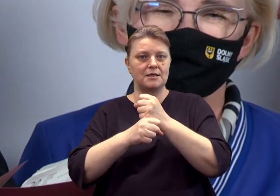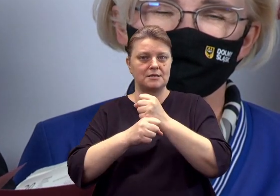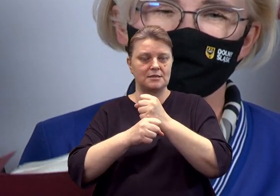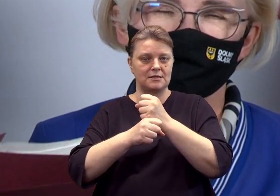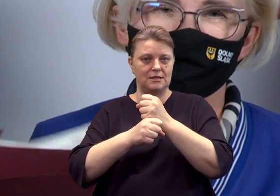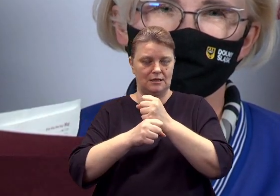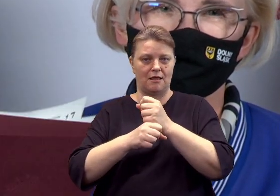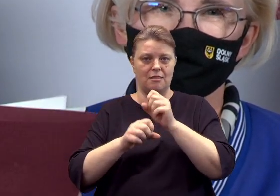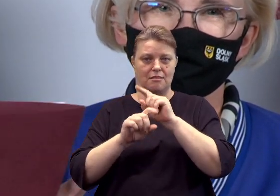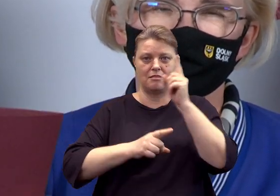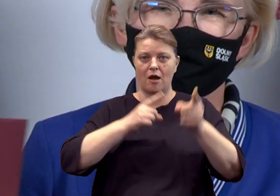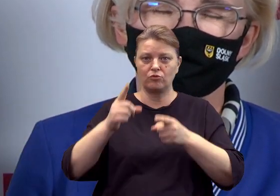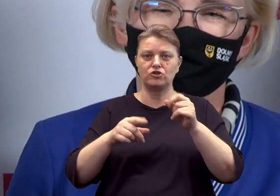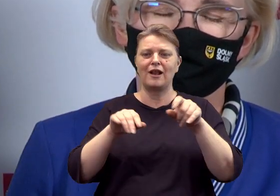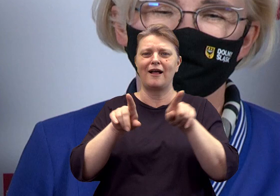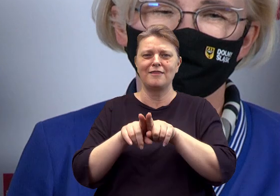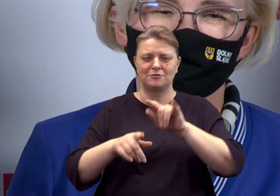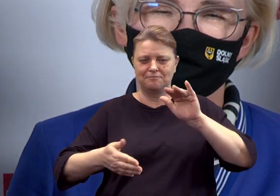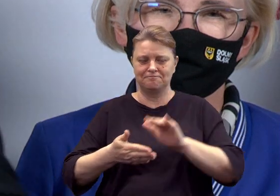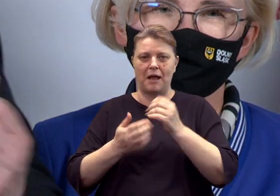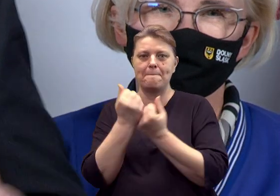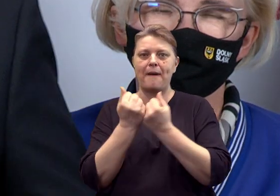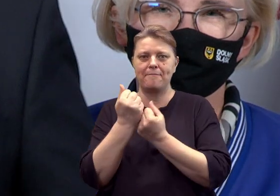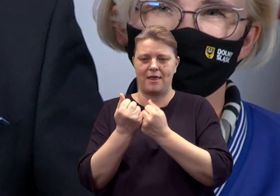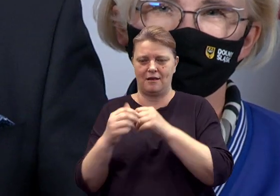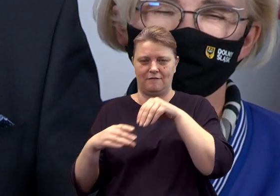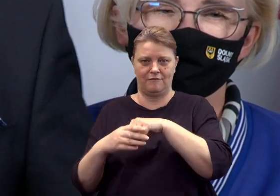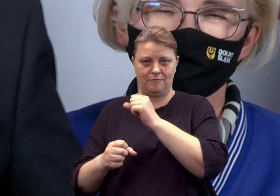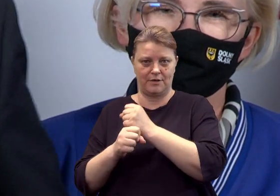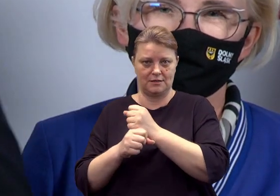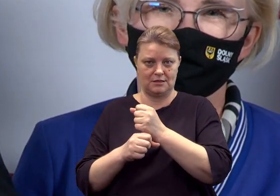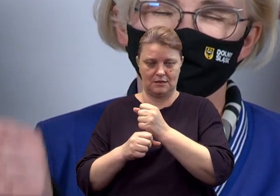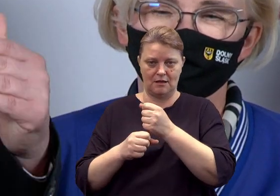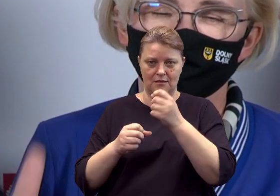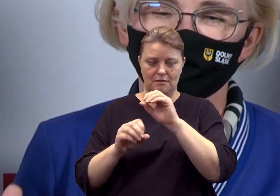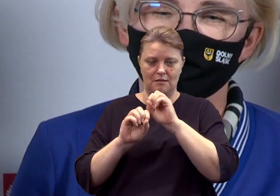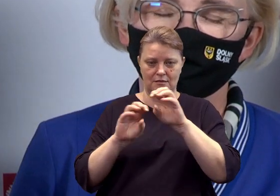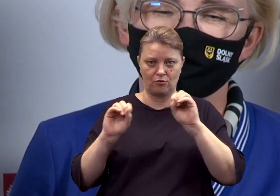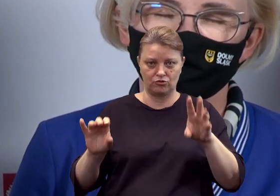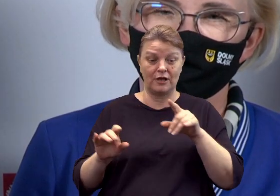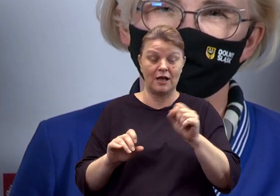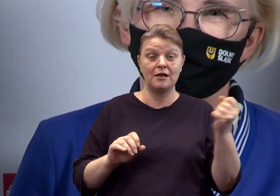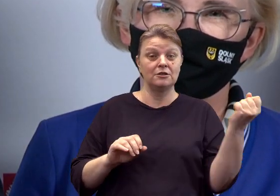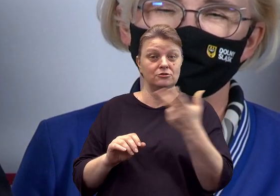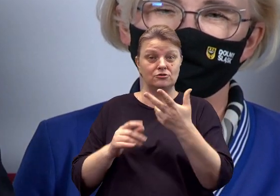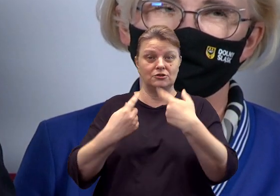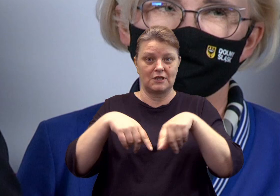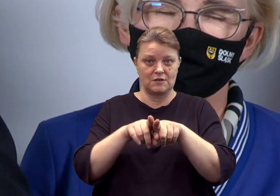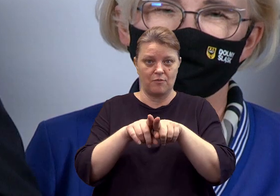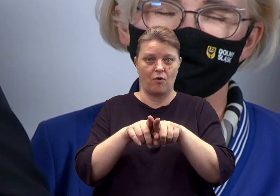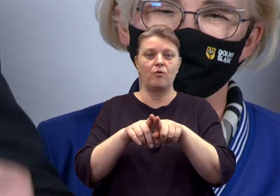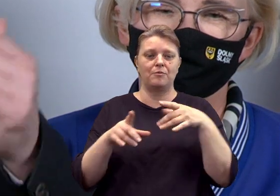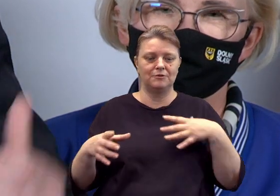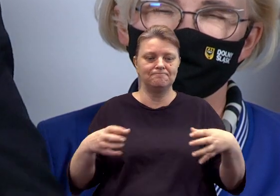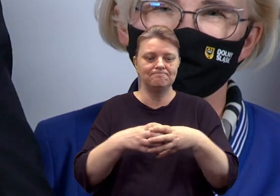debiurokratyzacji pracy nauczyciela. Te trzy zespoły zostaną skompletowane jeszcze w najbliższych dniach w tym miesiącu